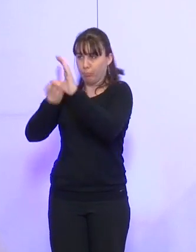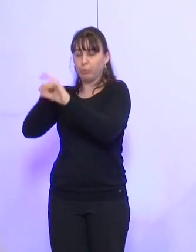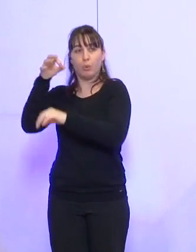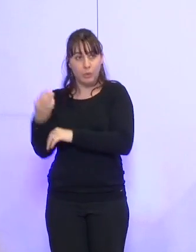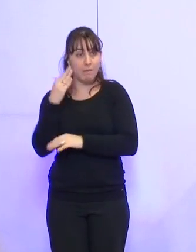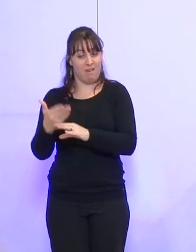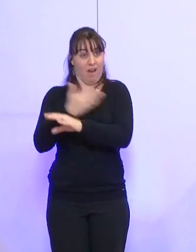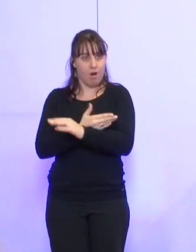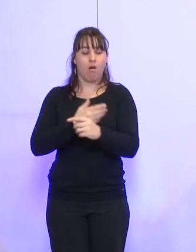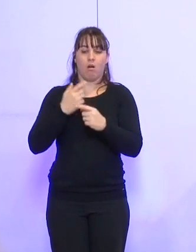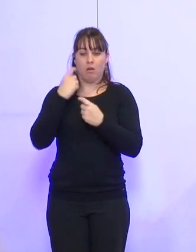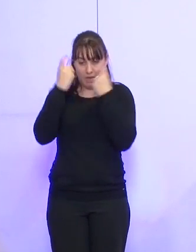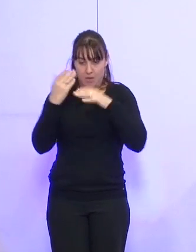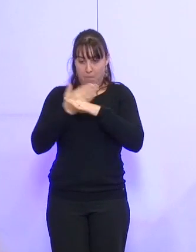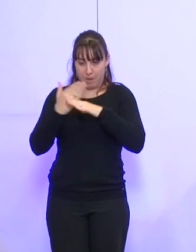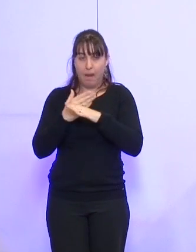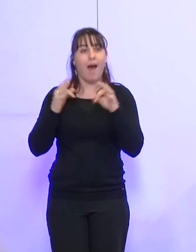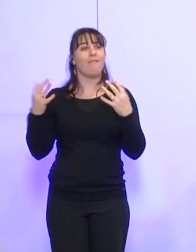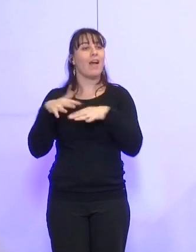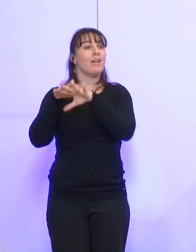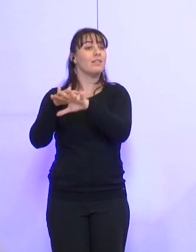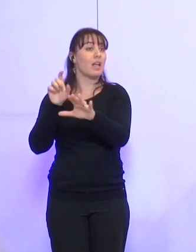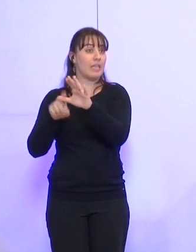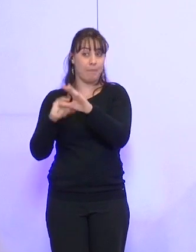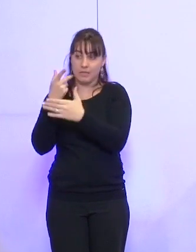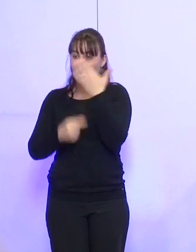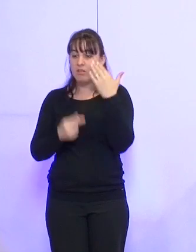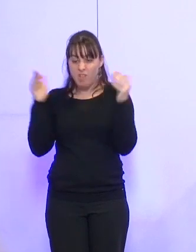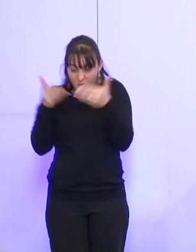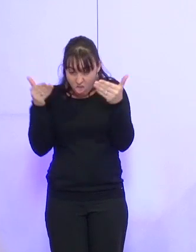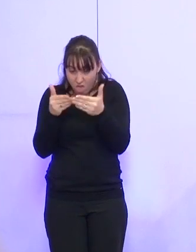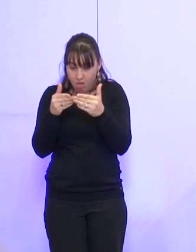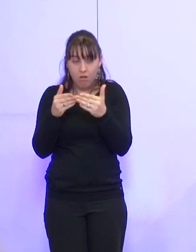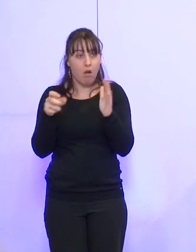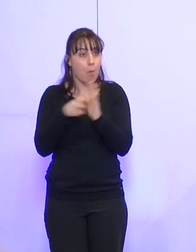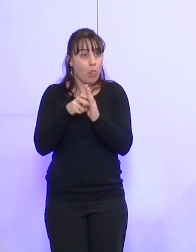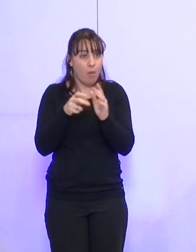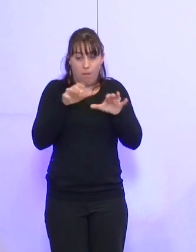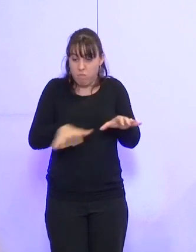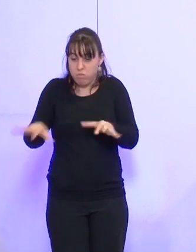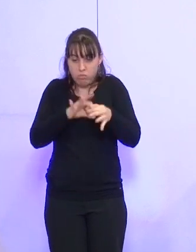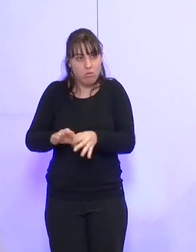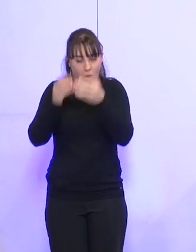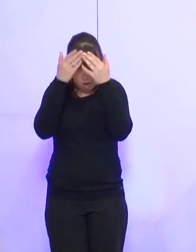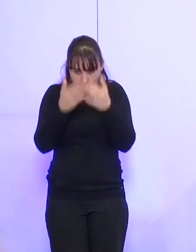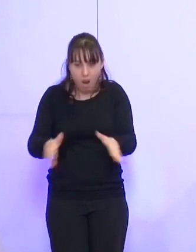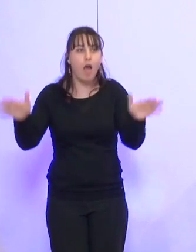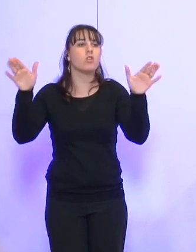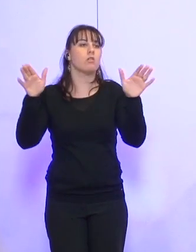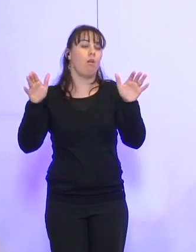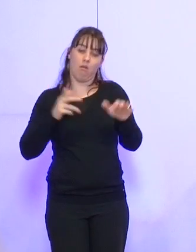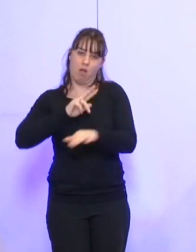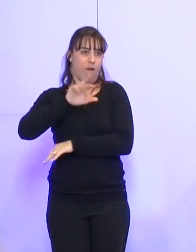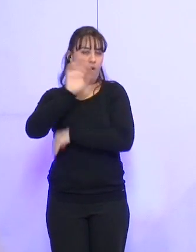qui montre que la surface de ce syndicat mixte est plus large également que la métro et qu'il passera